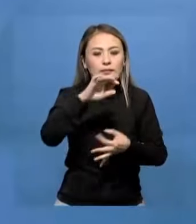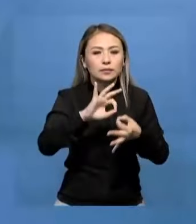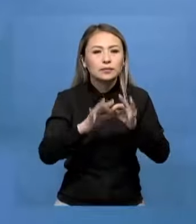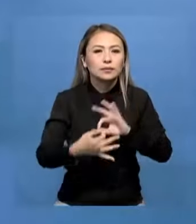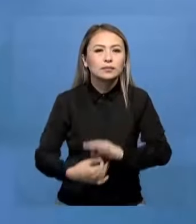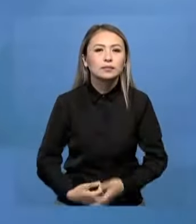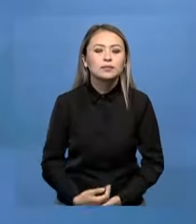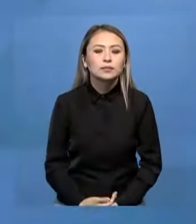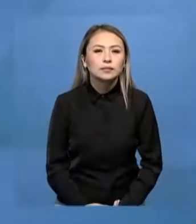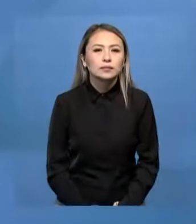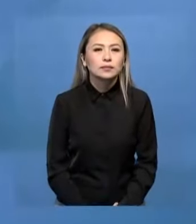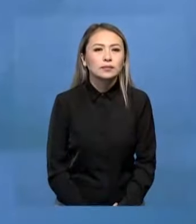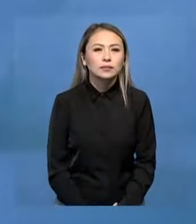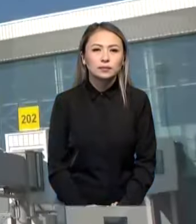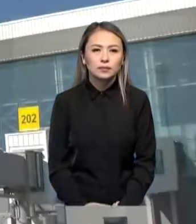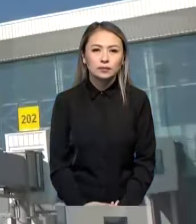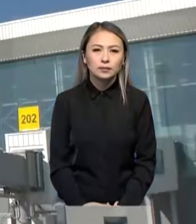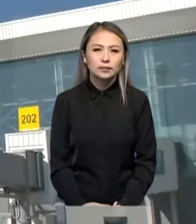кесен бай баяндап берсін.